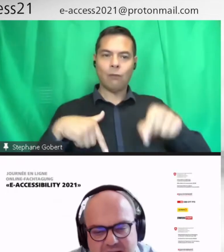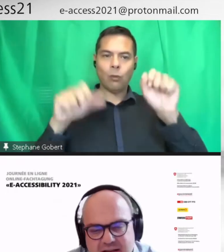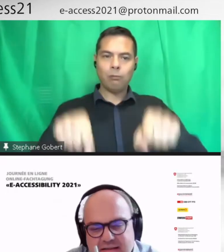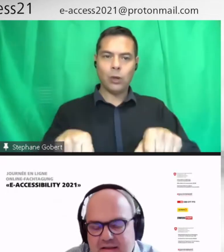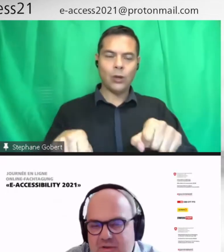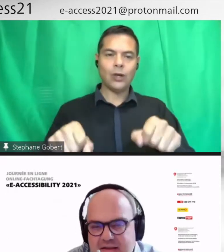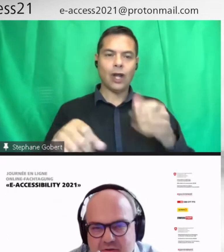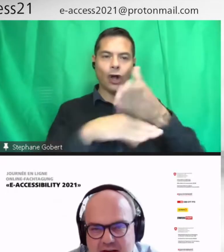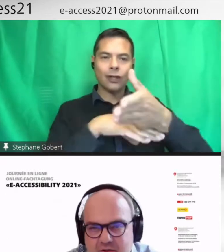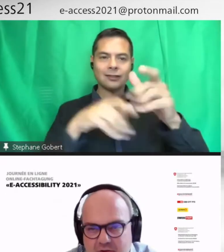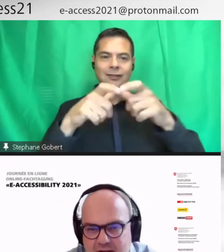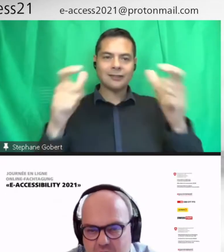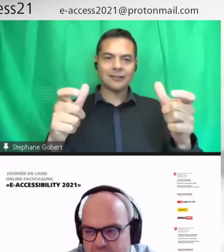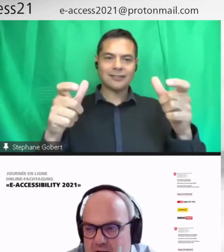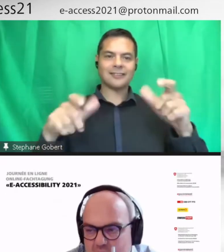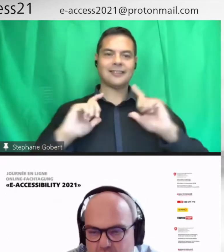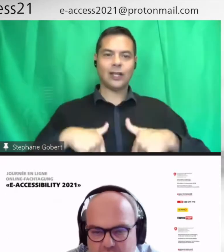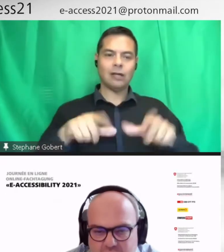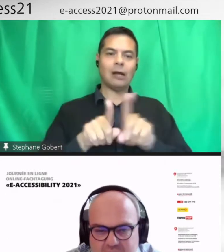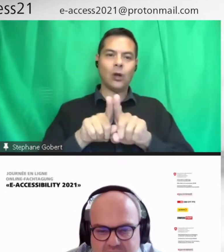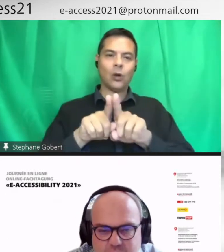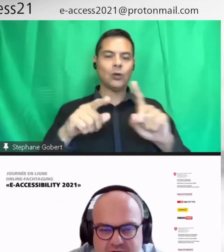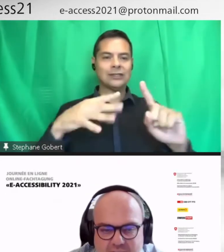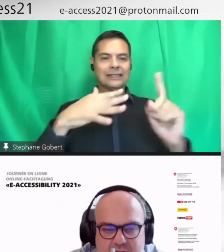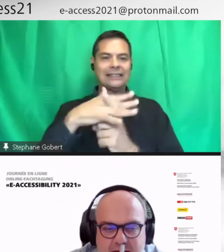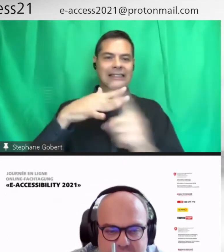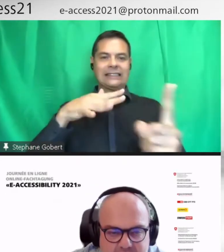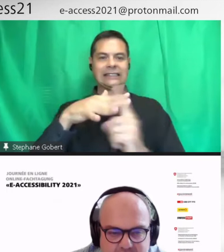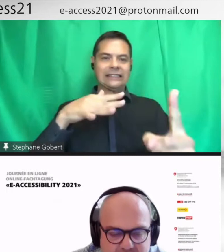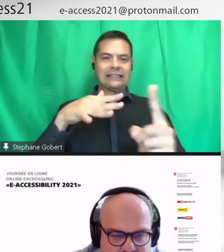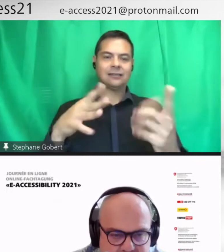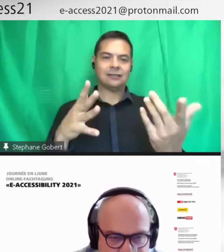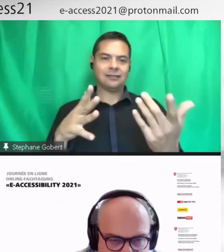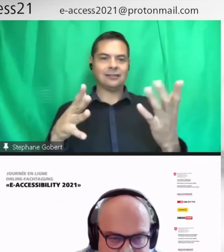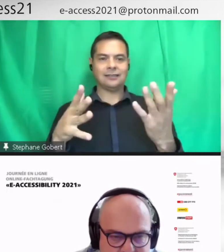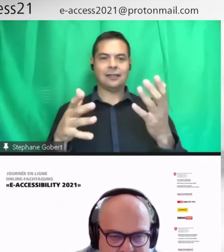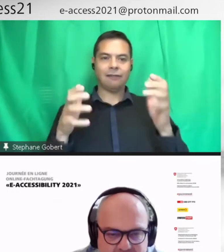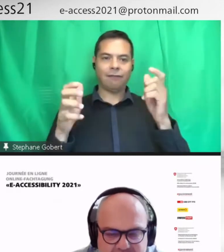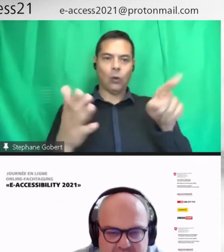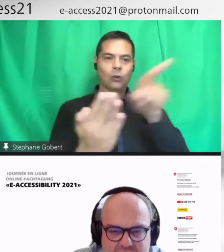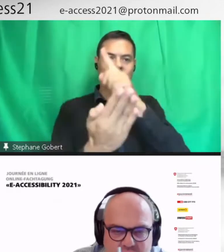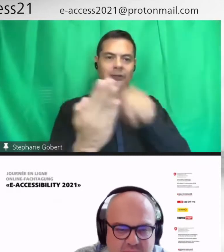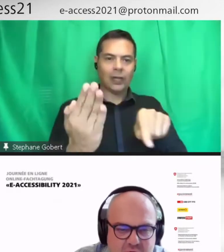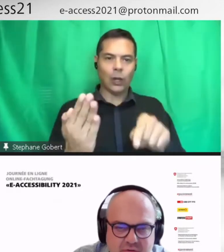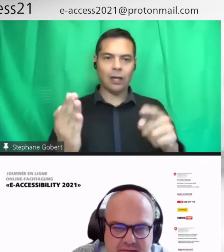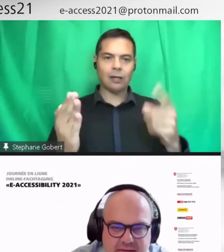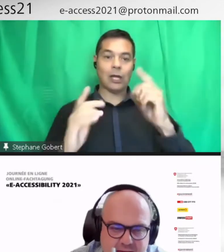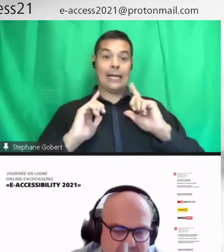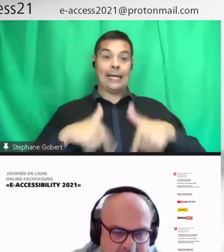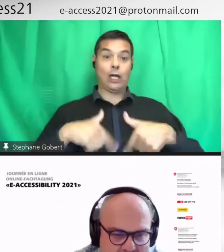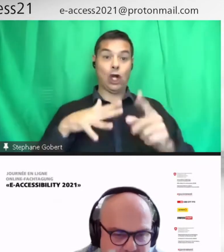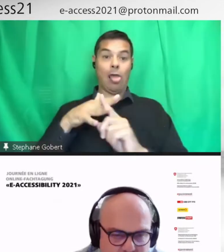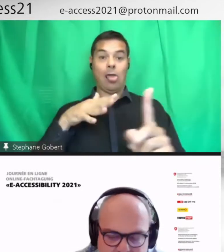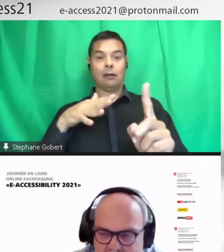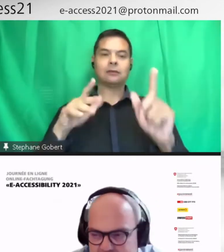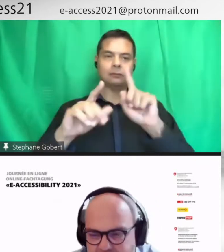donc d'éliminer les discriminations à l'intérieur de l'école. C'est pour ça qu'on est arrivé à réfléchir sur la conception universelle.